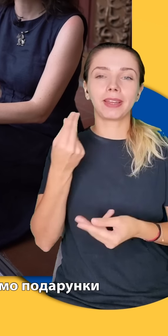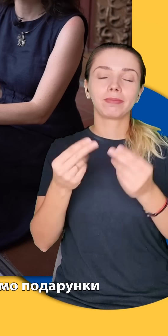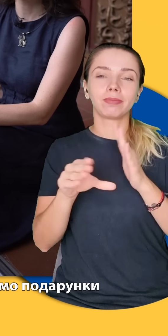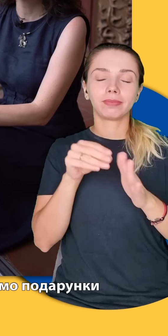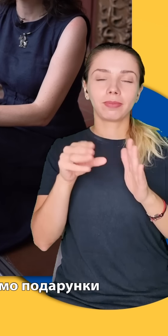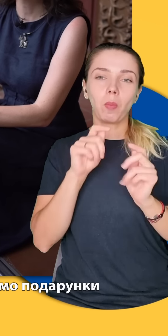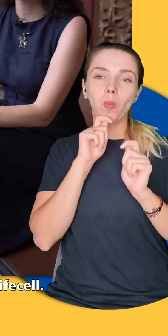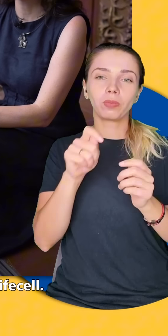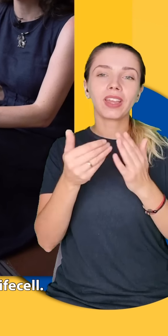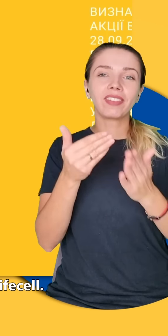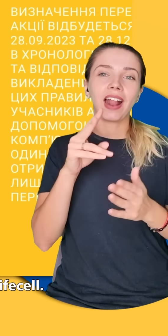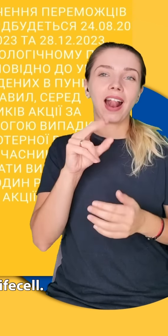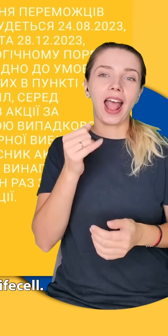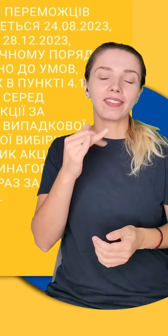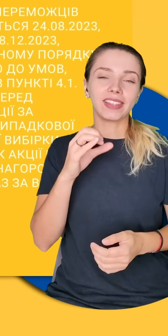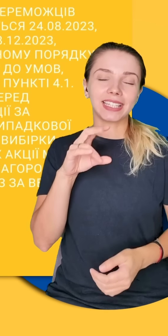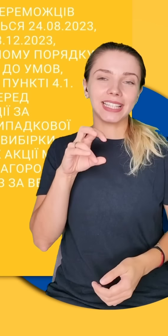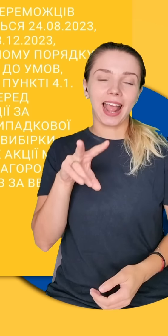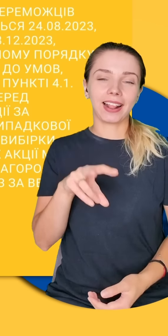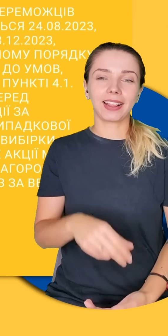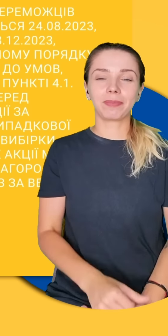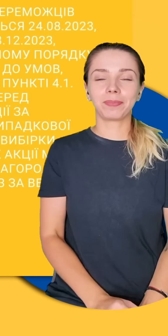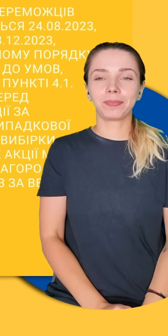розіграємо подарунки від LifeSell.